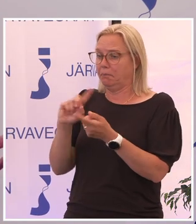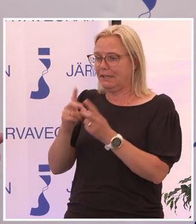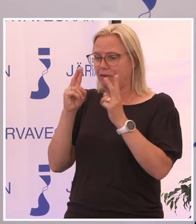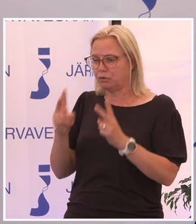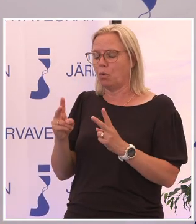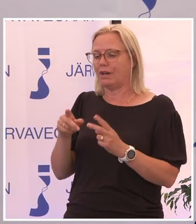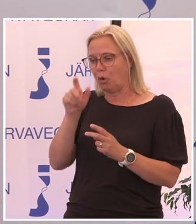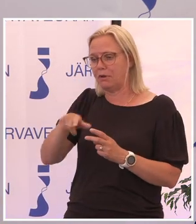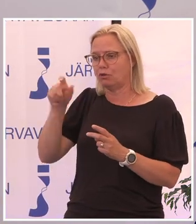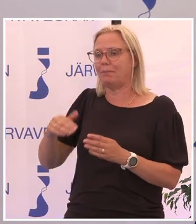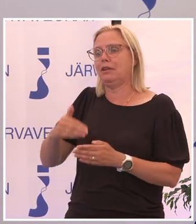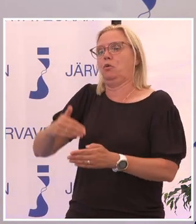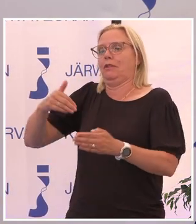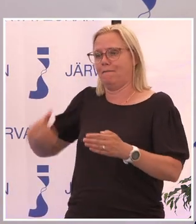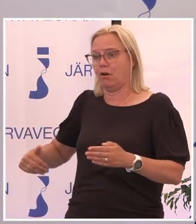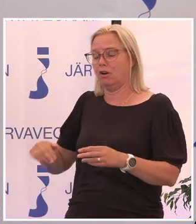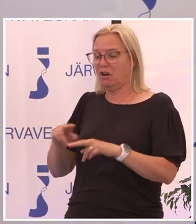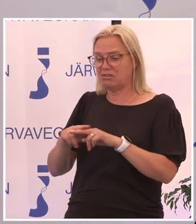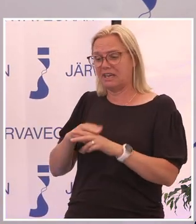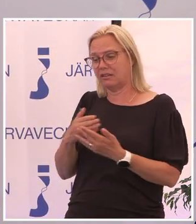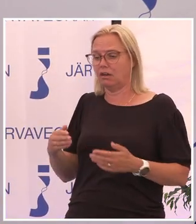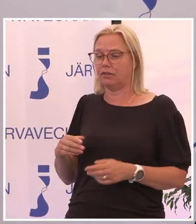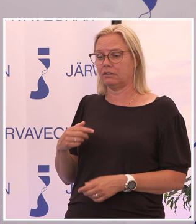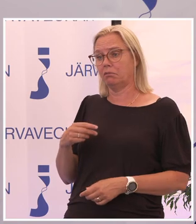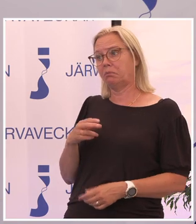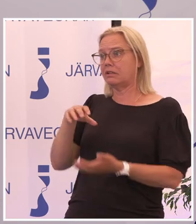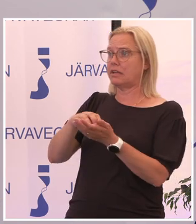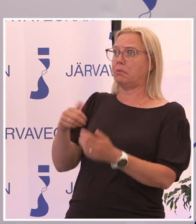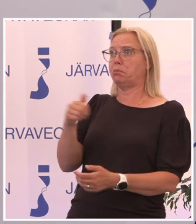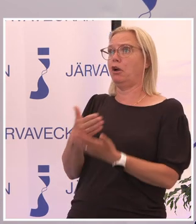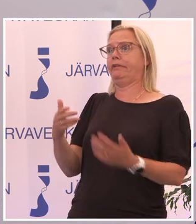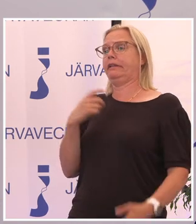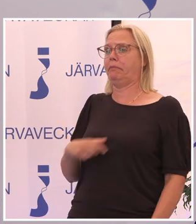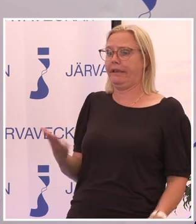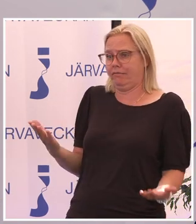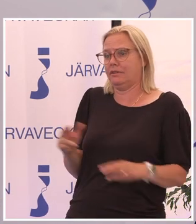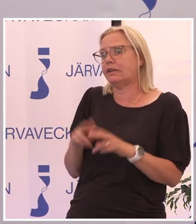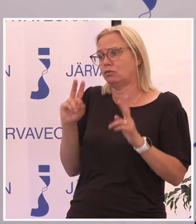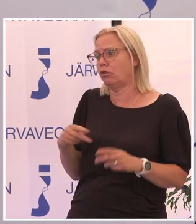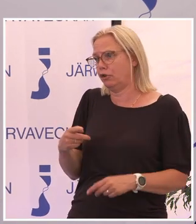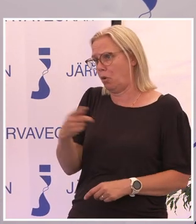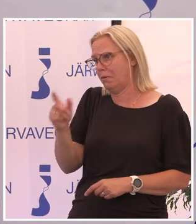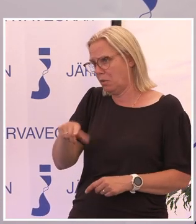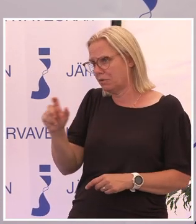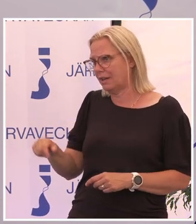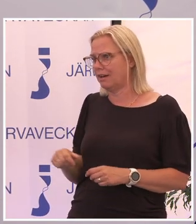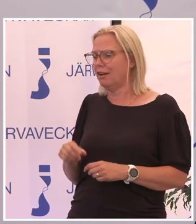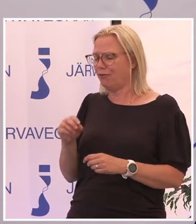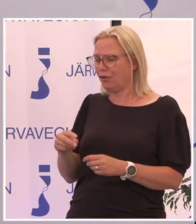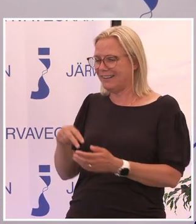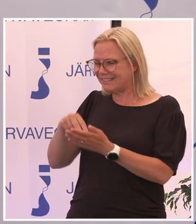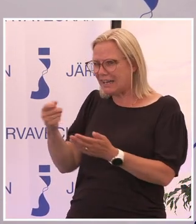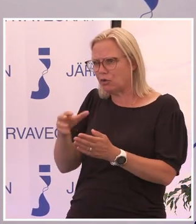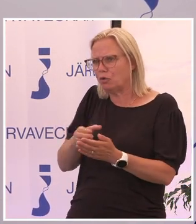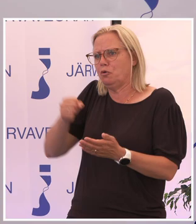utanförskap och också känsla att man inte är efterfrågad eller behöv. Det tycker jag är ganska rimligt för att ställa någon utanför